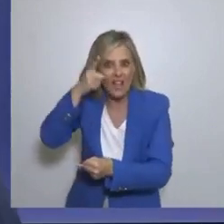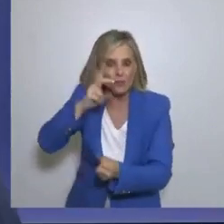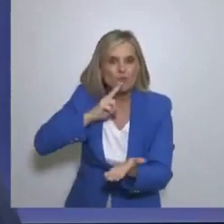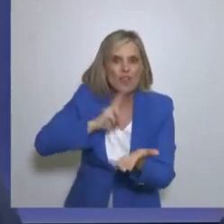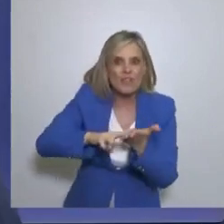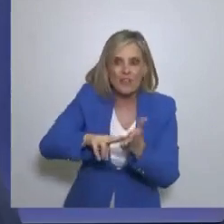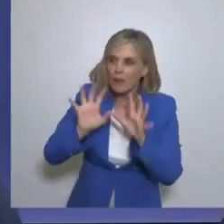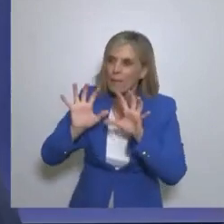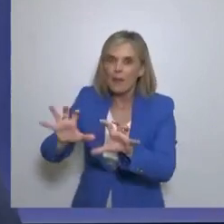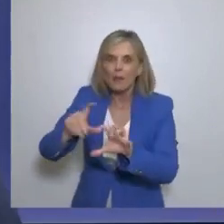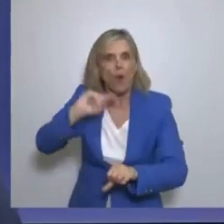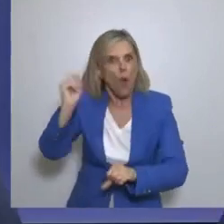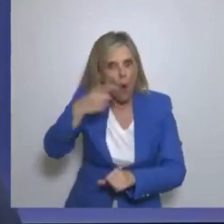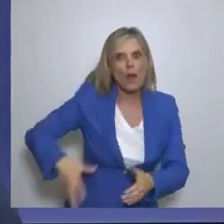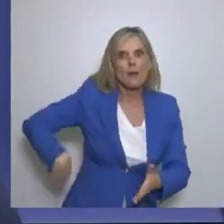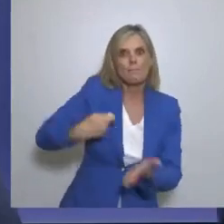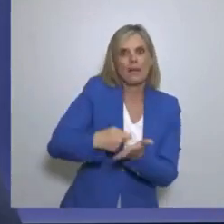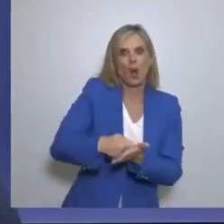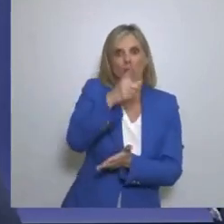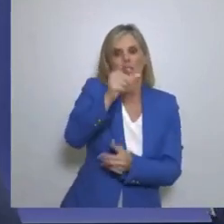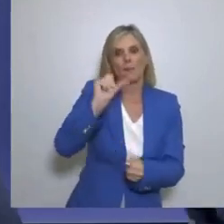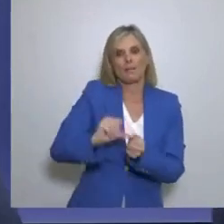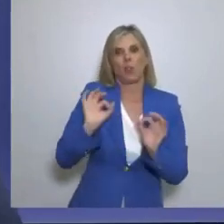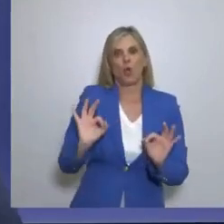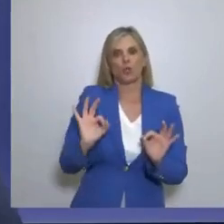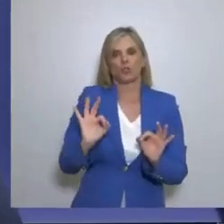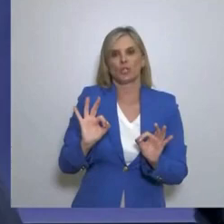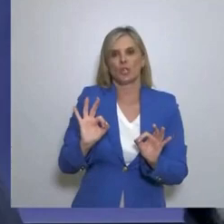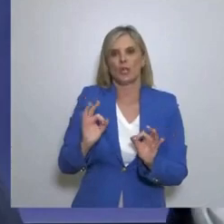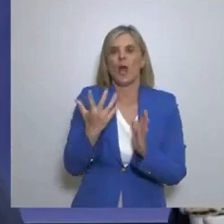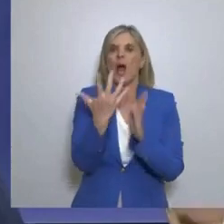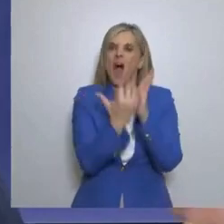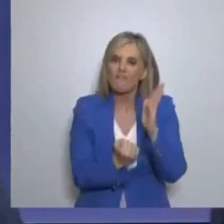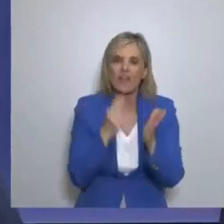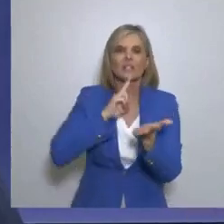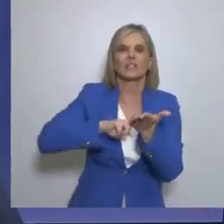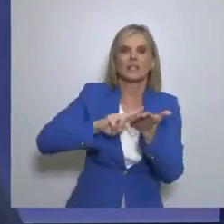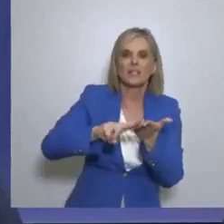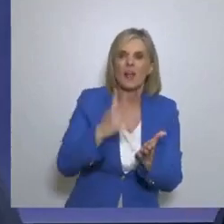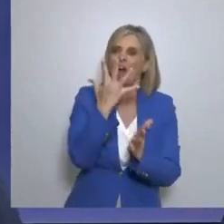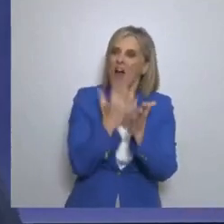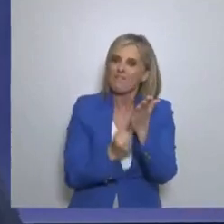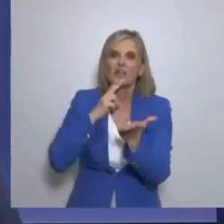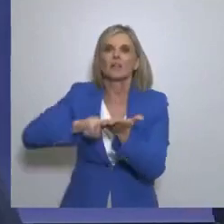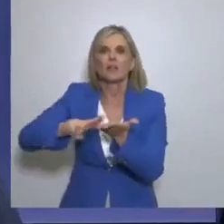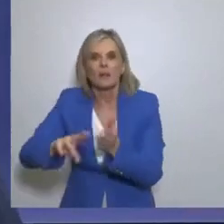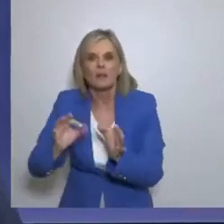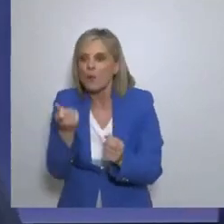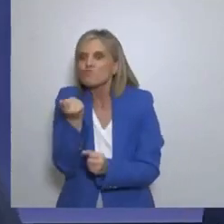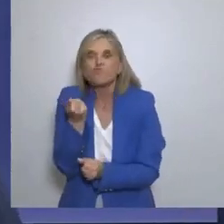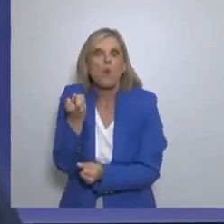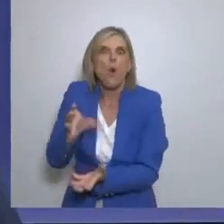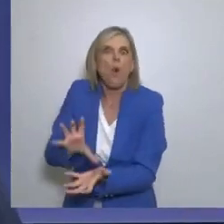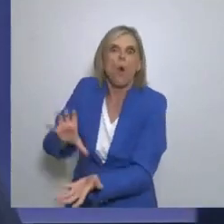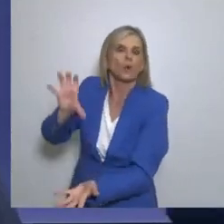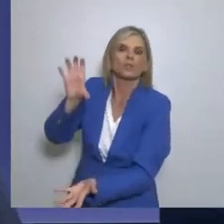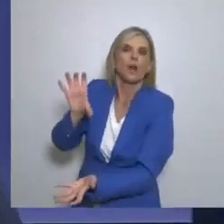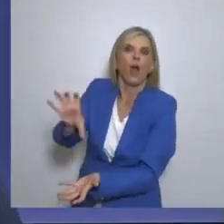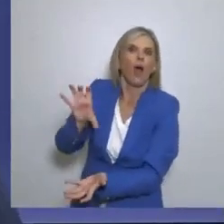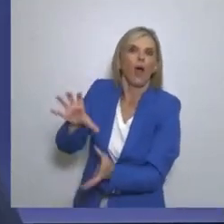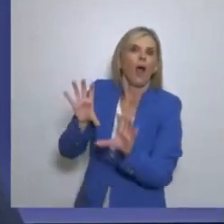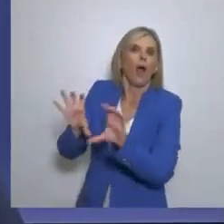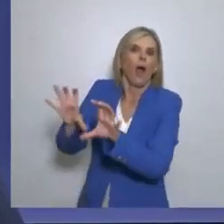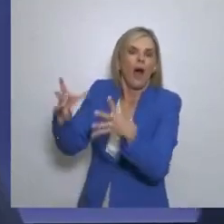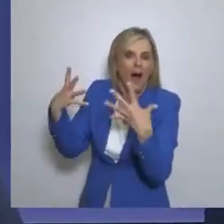όλοι Ασφαλιστικές τις φορές Στο τέλος Αν δεν θα ζεις άλλα 5, 6, 10 χρόνια Αν ζήσεις Αν δεν θα πάθεις τρένο Αν δεν πάθεις καρκίνο Αν δεν